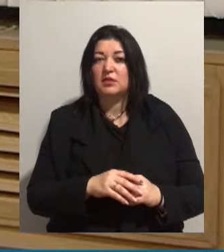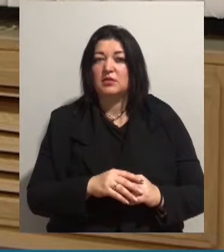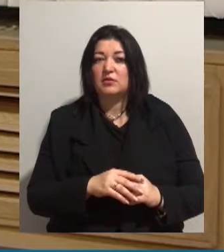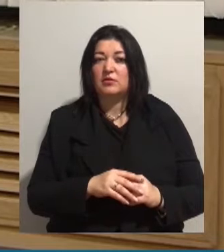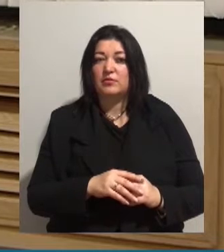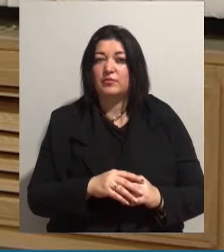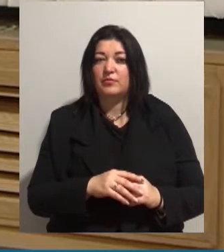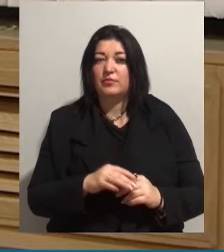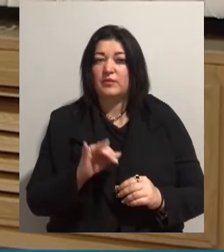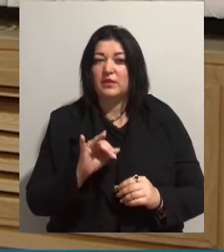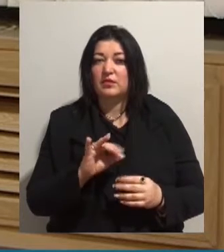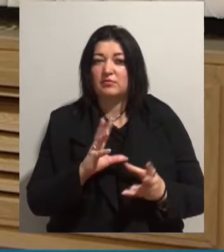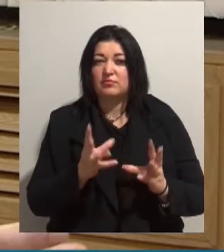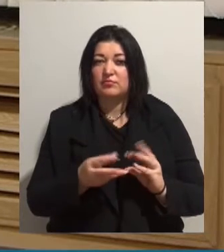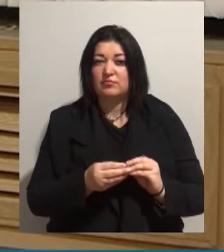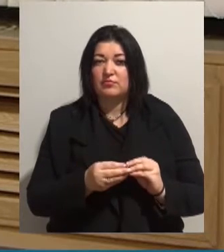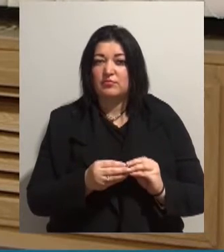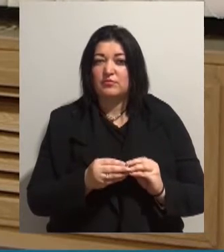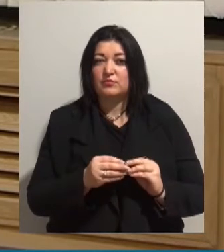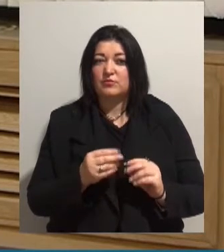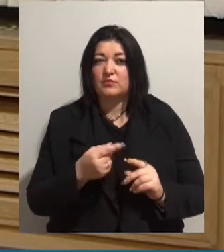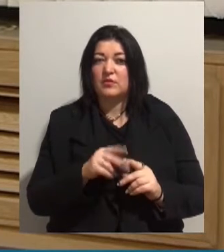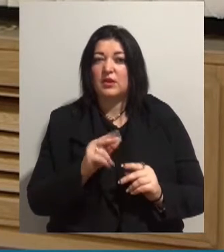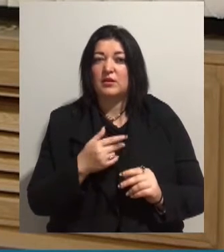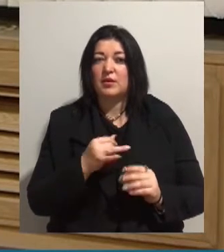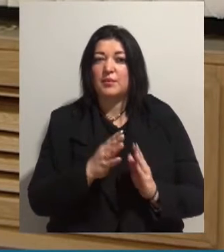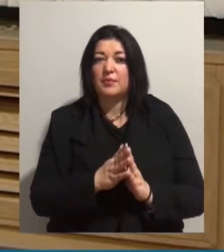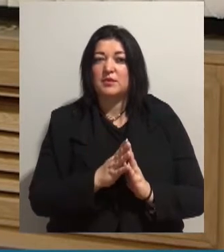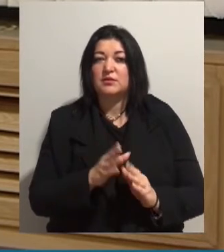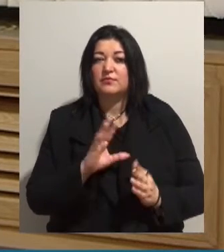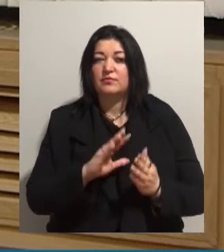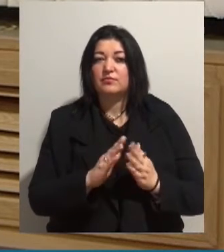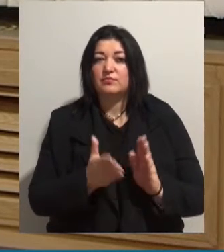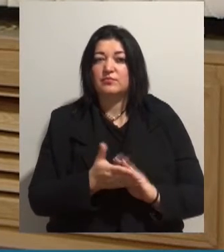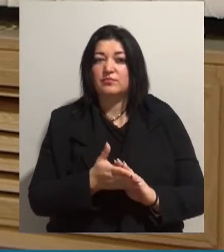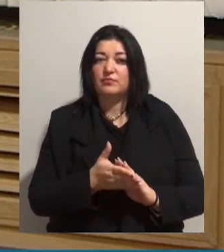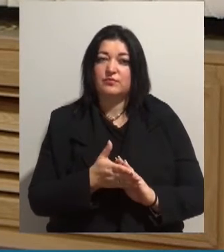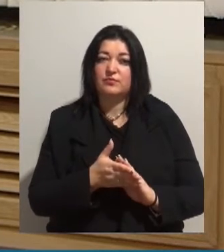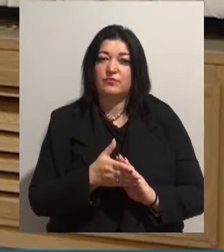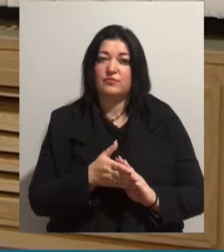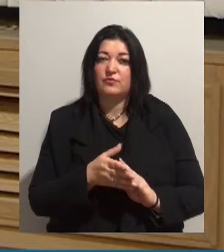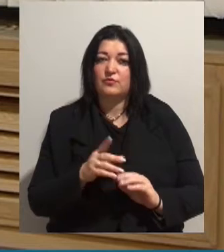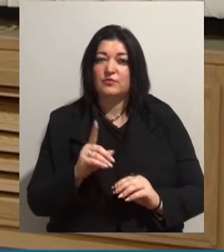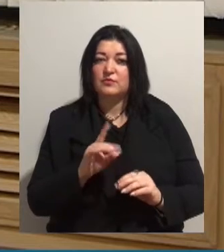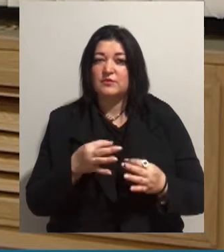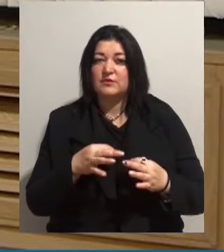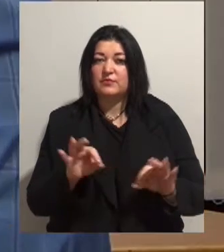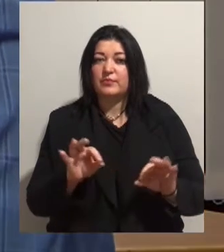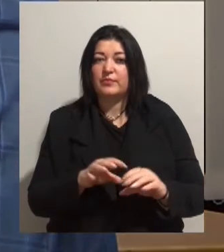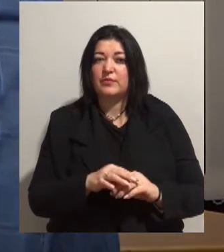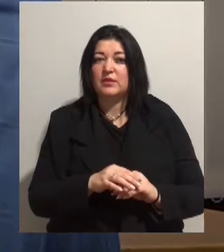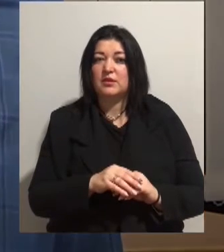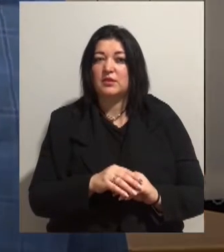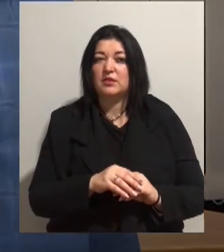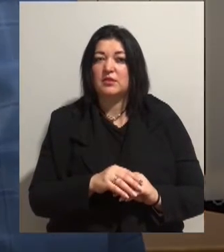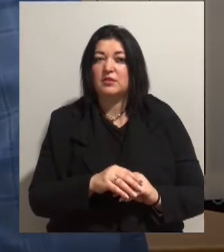уговаривая, посадив її в машину. Як ми бачимо, уговори відземіли своє действо. Це неприкритое давлення на потерпівшого.